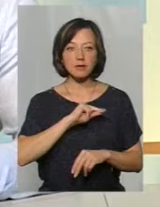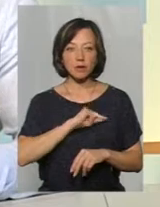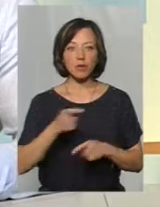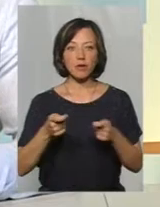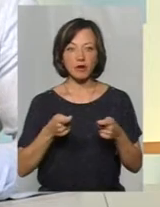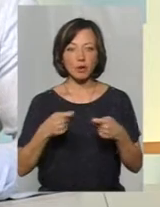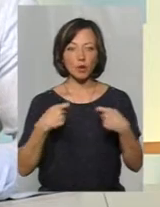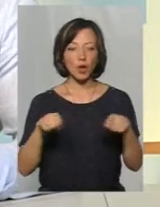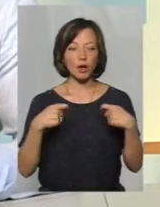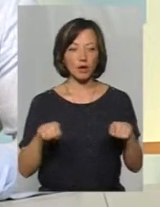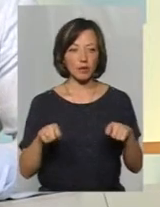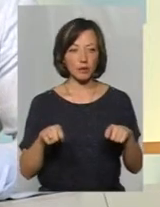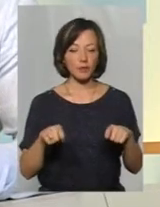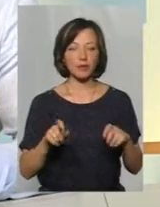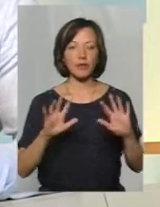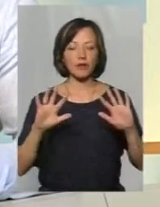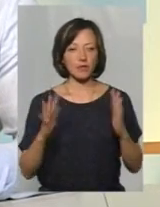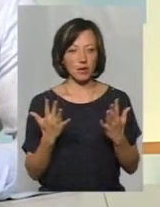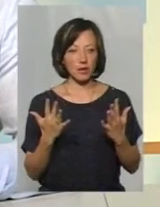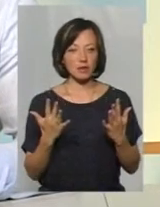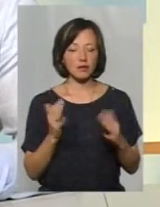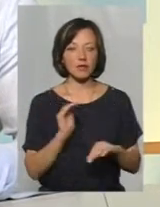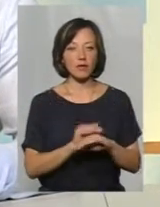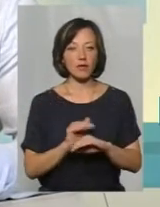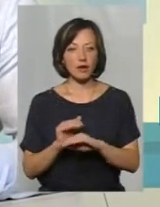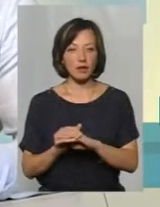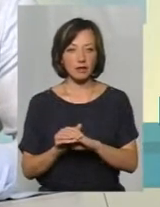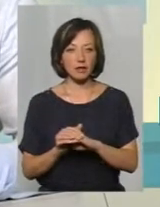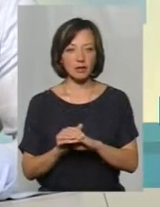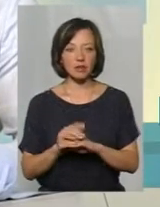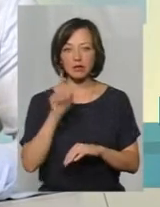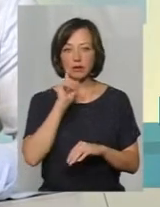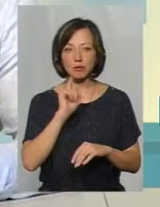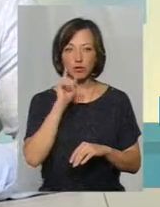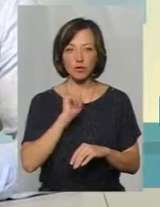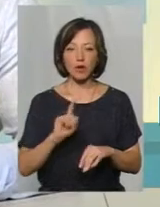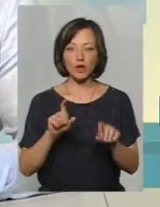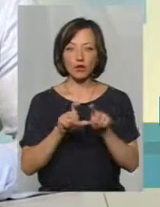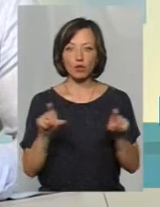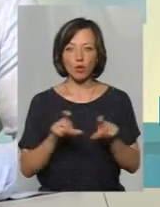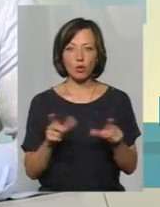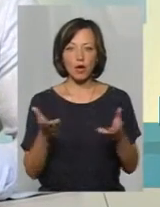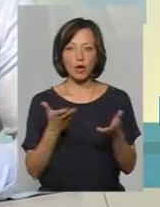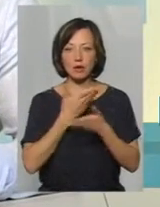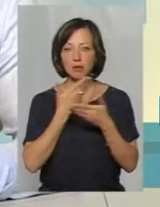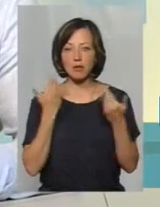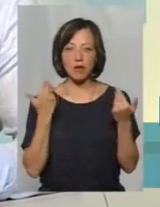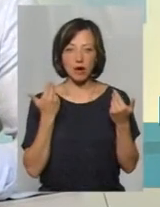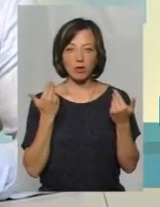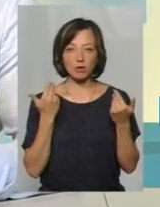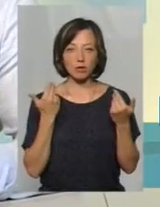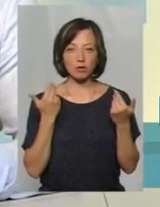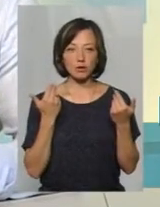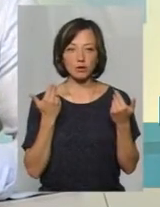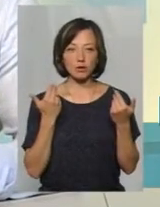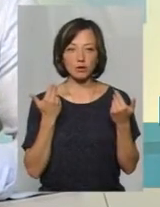управління торгівлі. У разі виявлення тимчасових споруд, які не мають, власники яких не